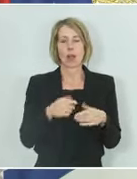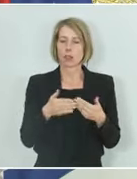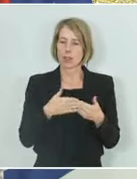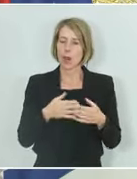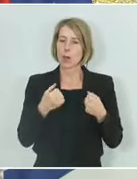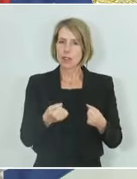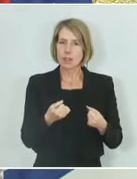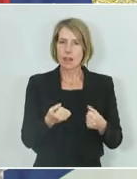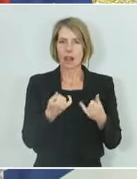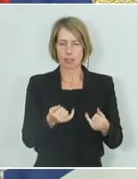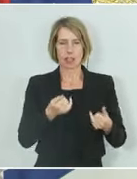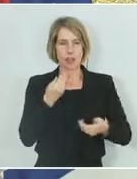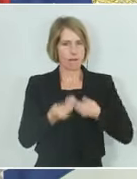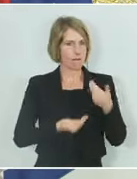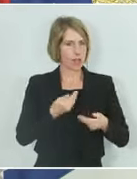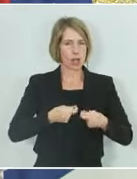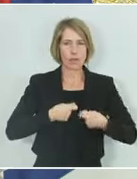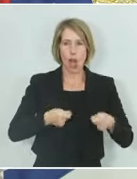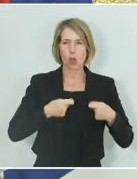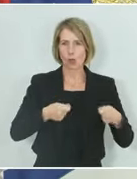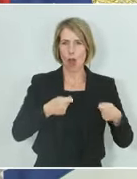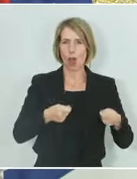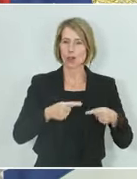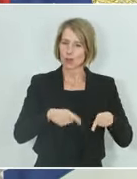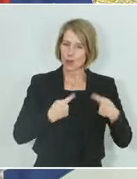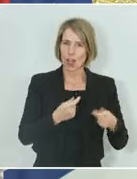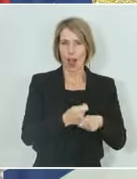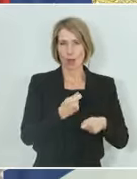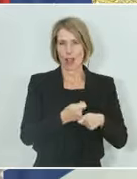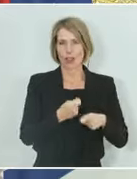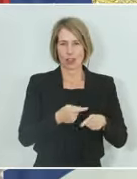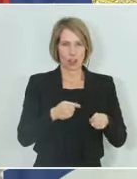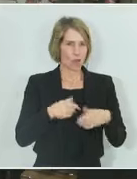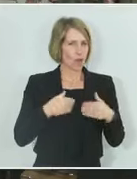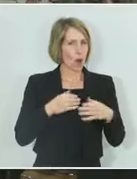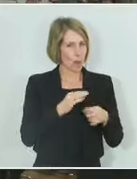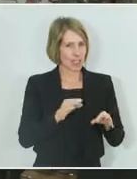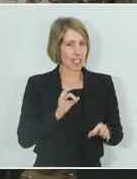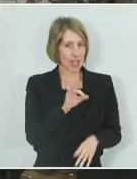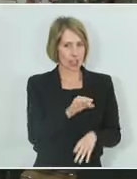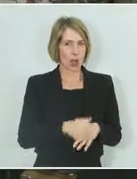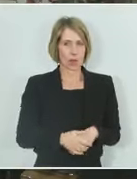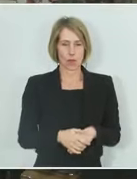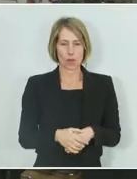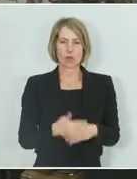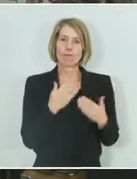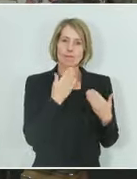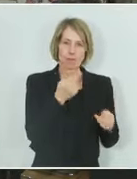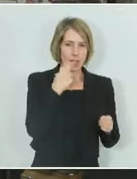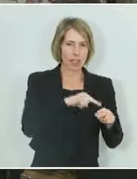Ausbau der wirtschaftlichen Kooperation. Daran arbeiten wir und darauf freue ich mich. Vielen Dank, Herr Bundeskanzler. Herr Premierminister, bitte.